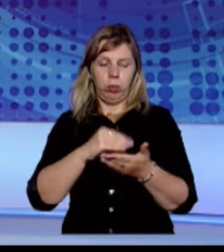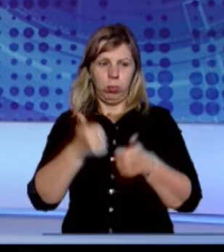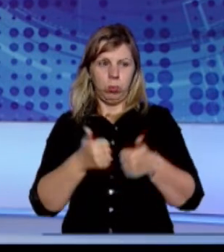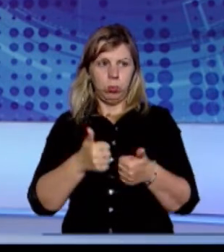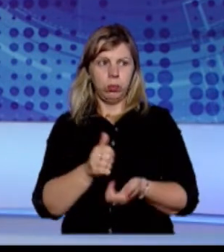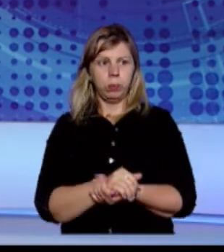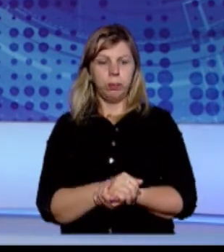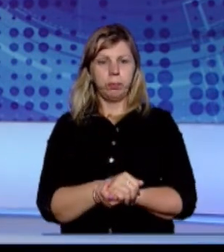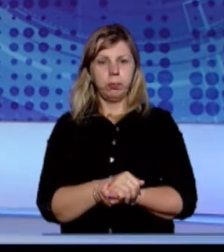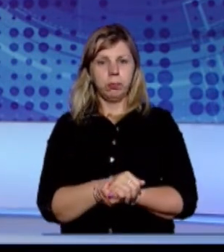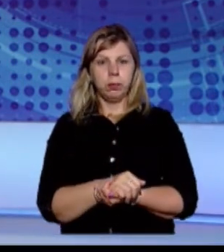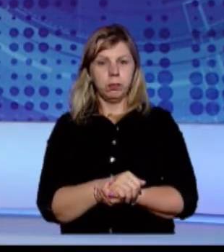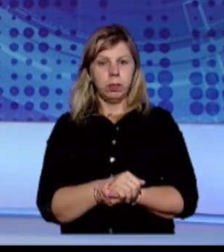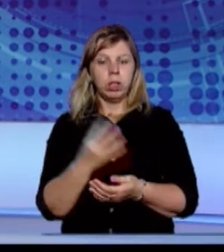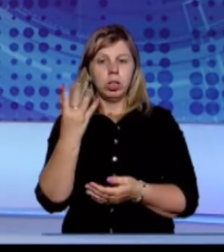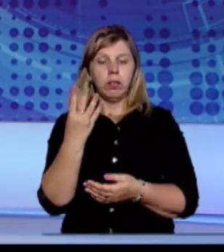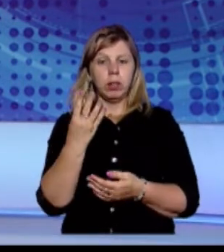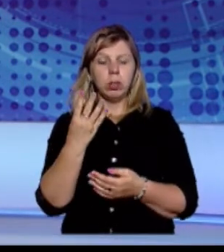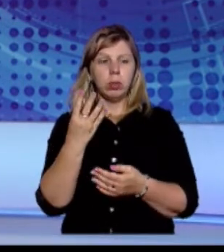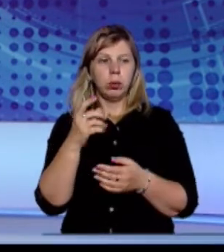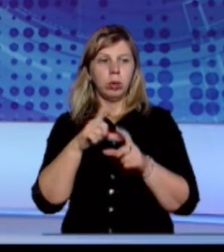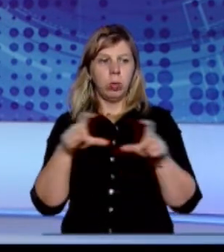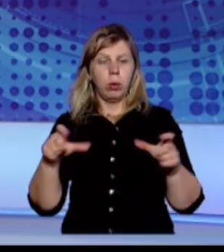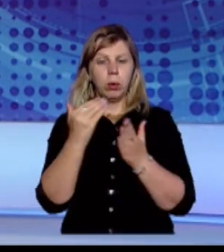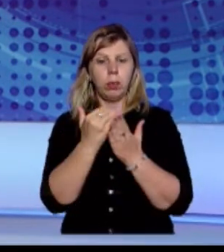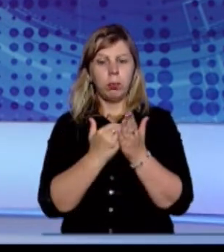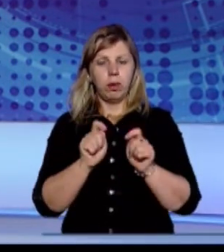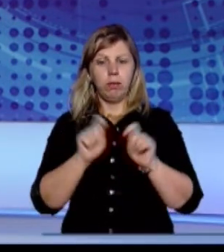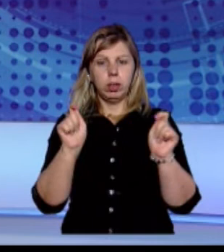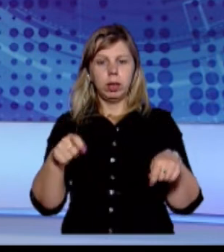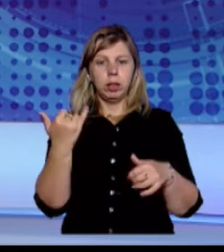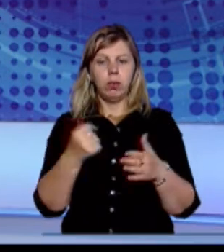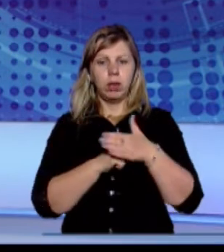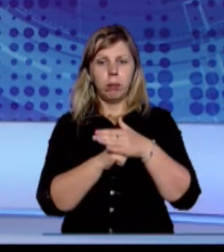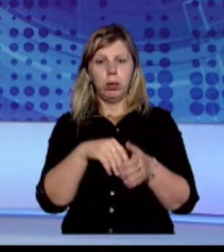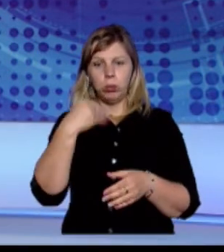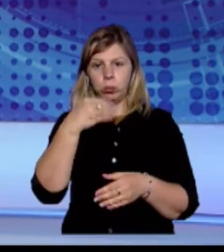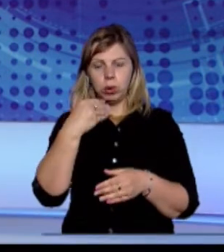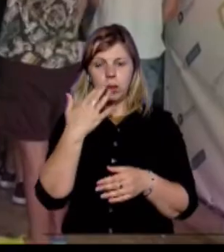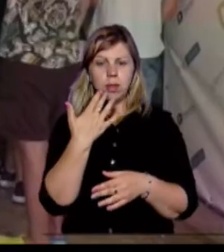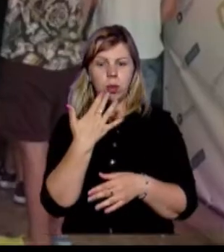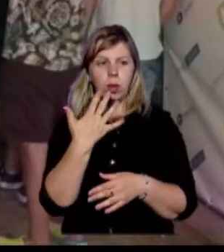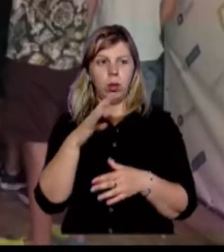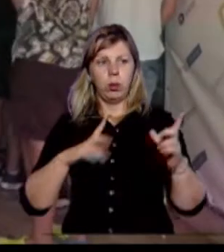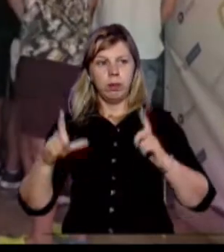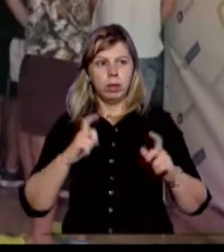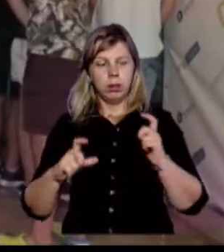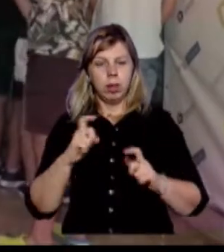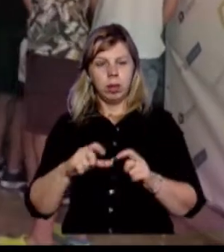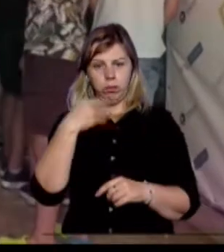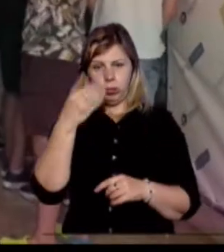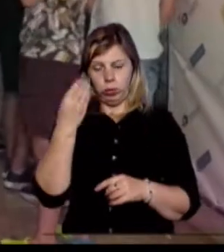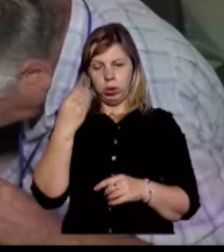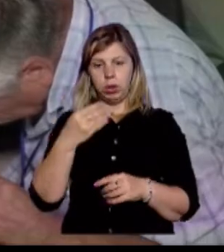конкурсу. Четверту літню школу програмування відкрили сьогодні на базі Ужгородського національного університету